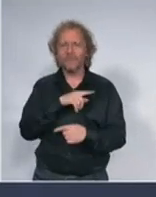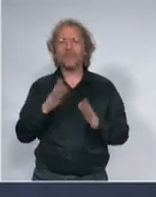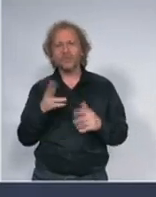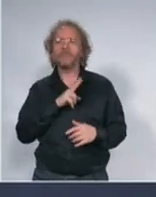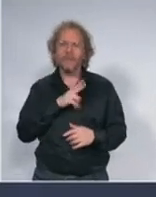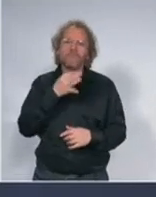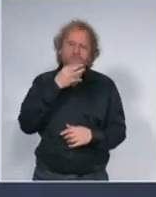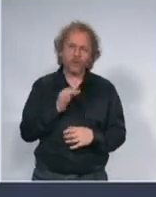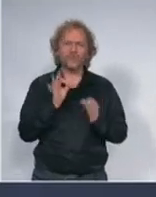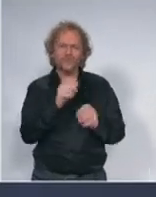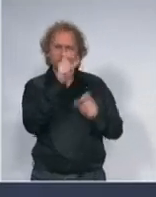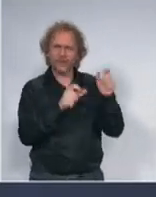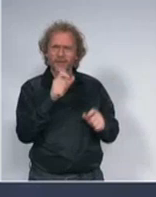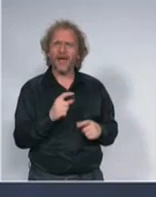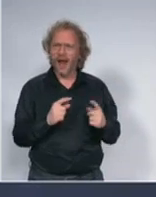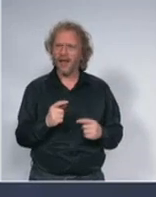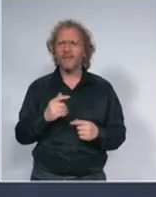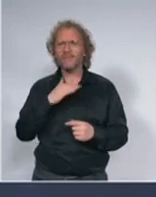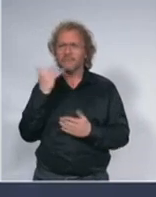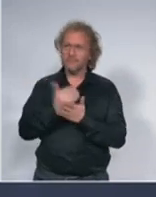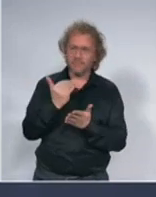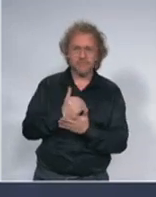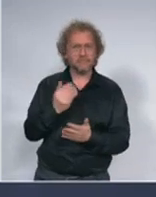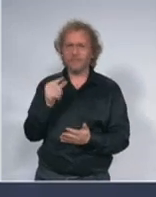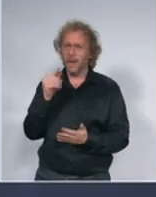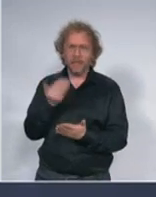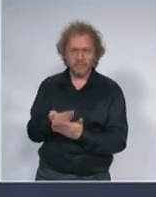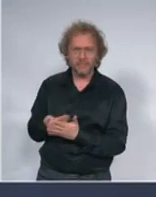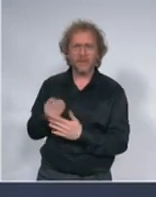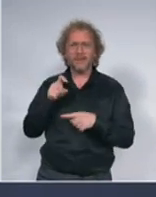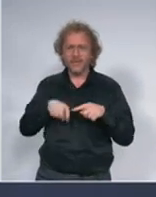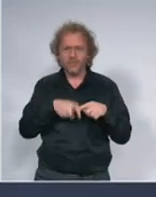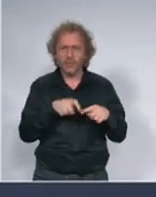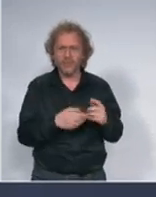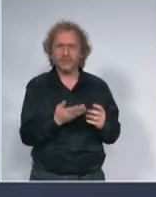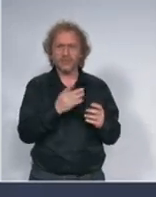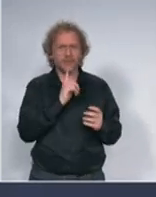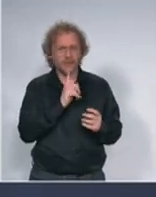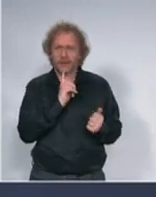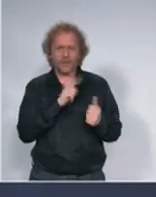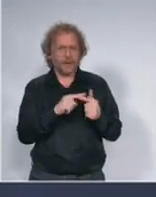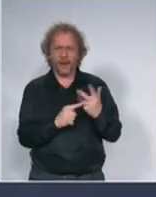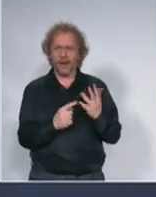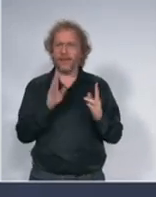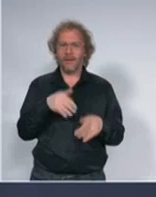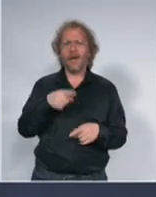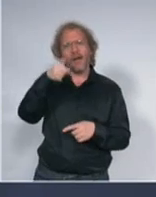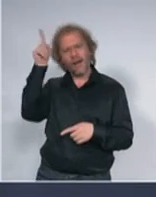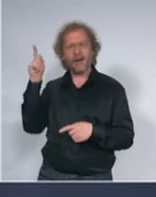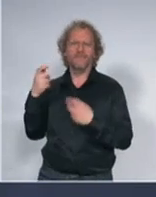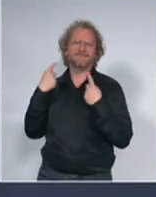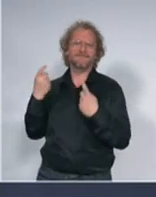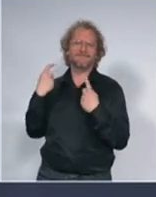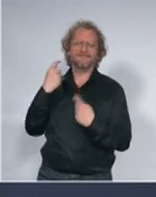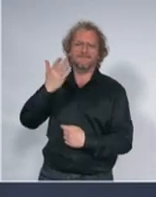slabiji je plaćen sa manjim resursima tako da ljudi morate da 20